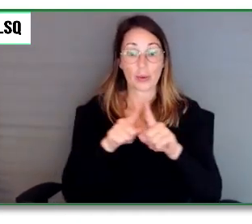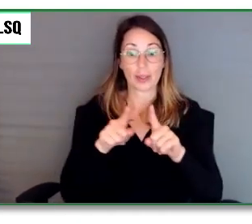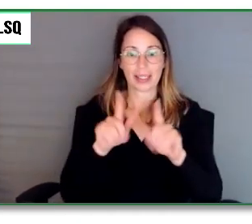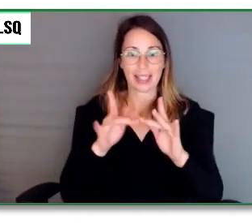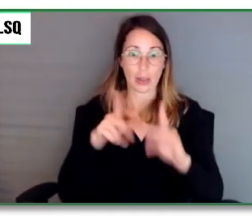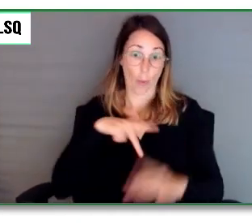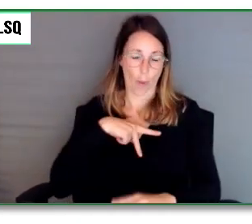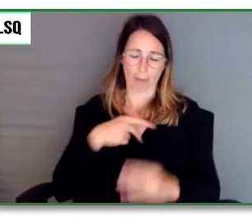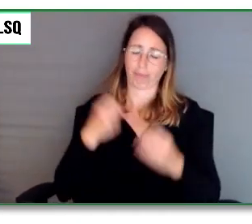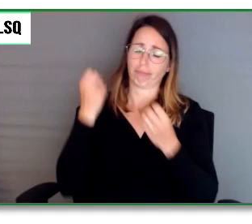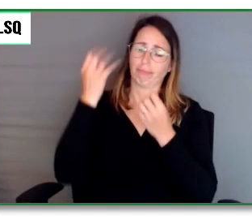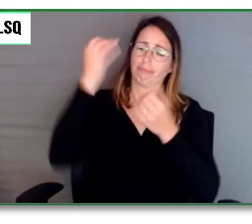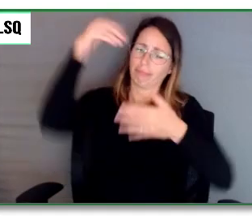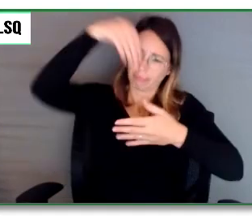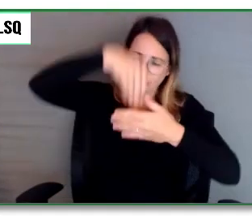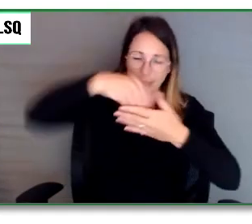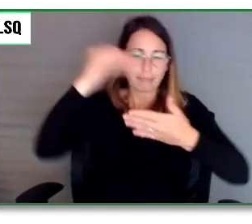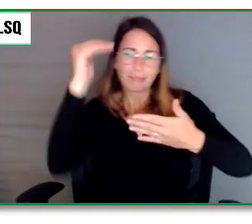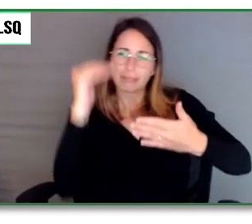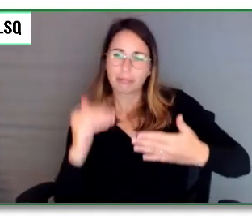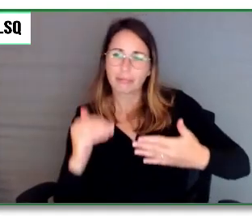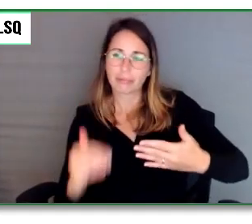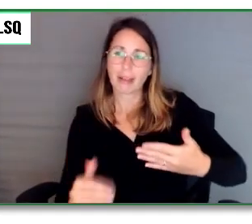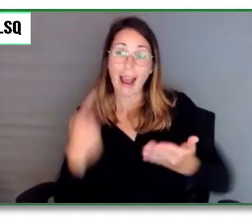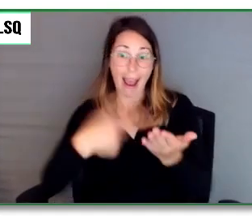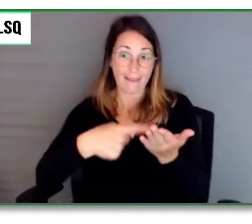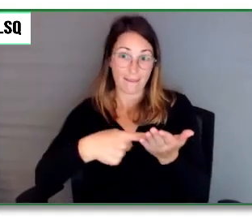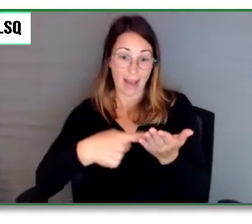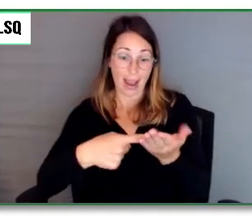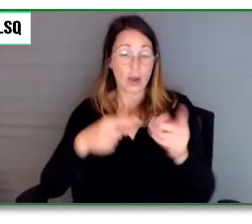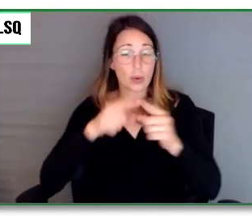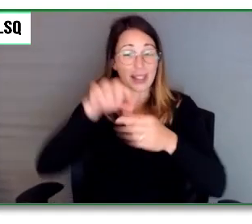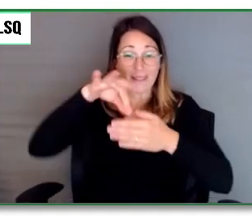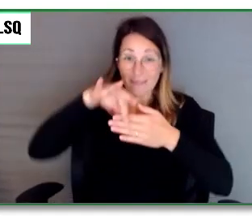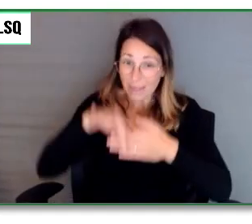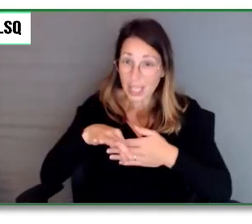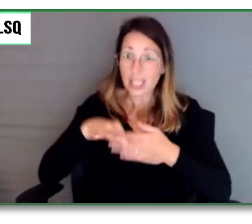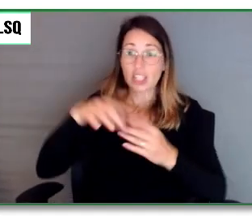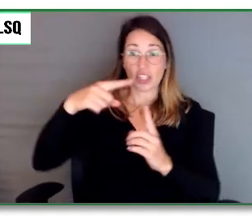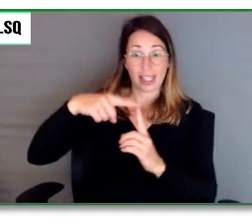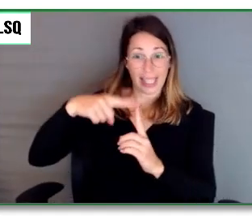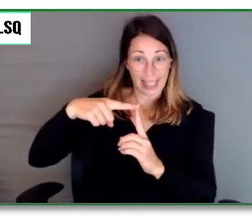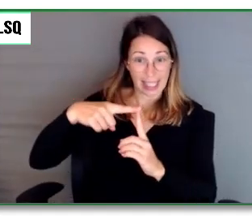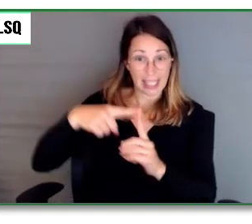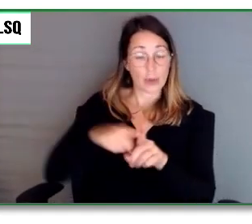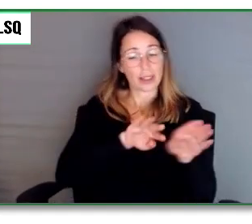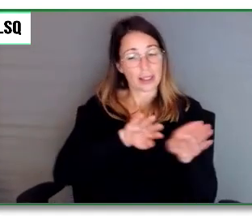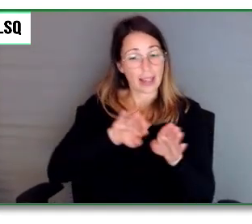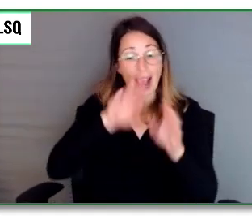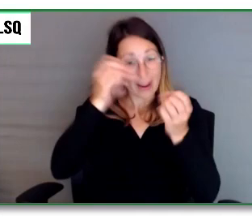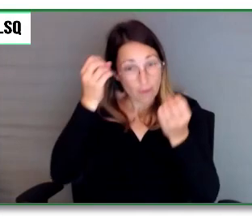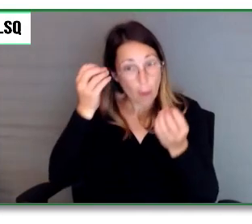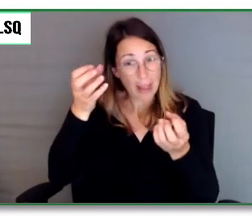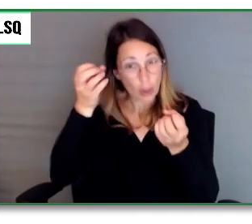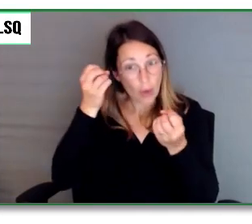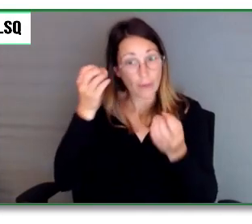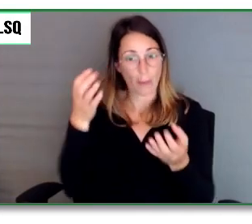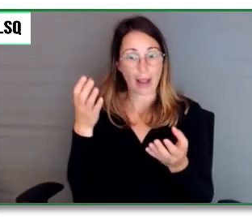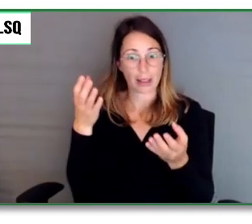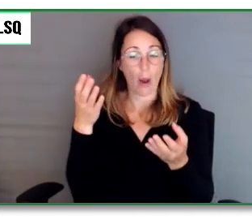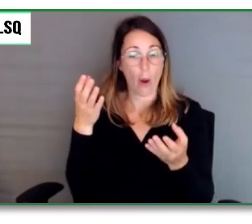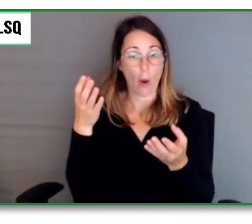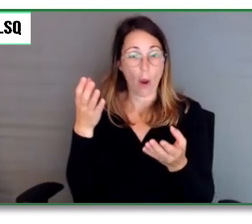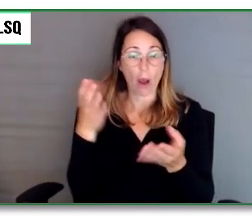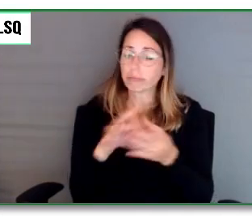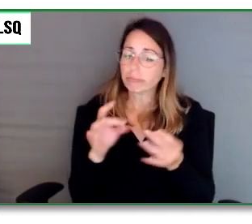section d'affaires. Il y a des fiches techniques. Il y a également des informations qui vous expliquent comment obtenir l